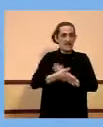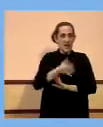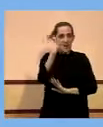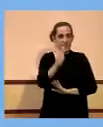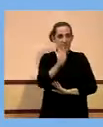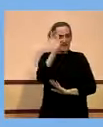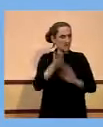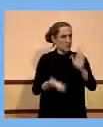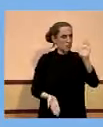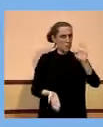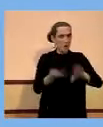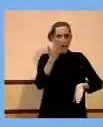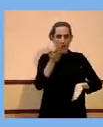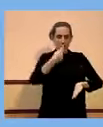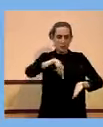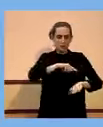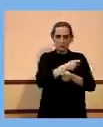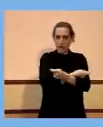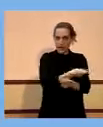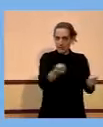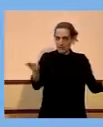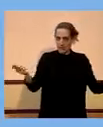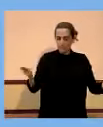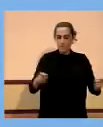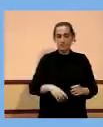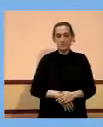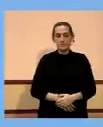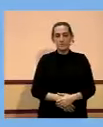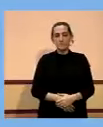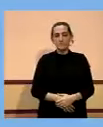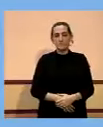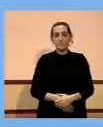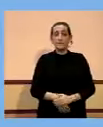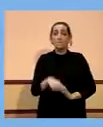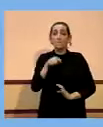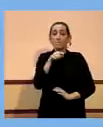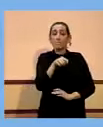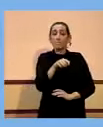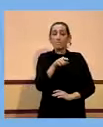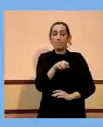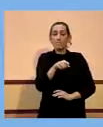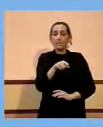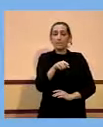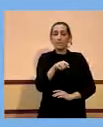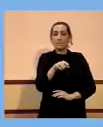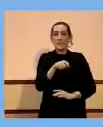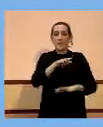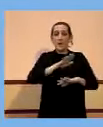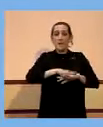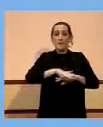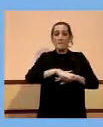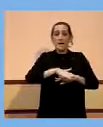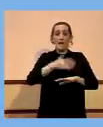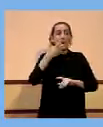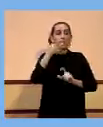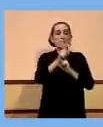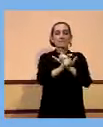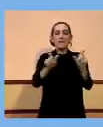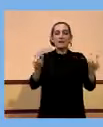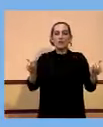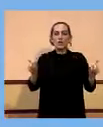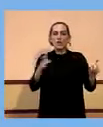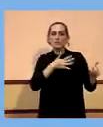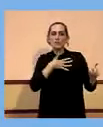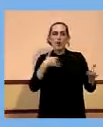alt de les vacunes que ens distribueixen. Això, per les persones que demanen una miqueta de quin